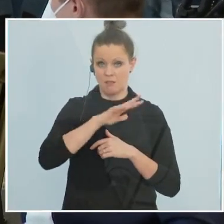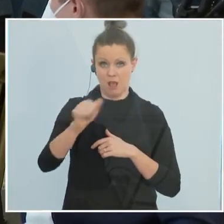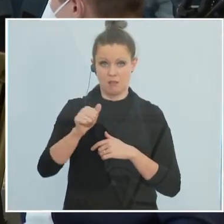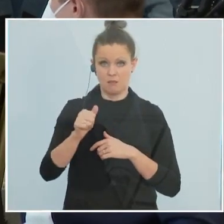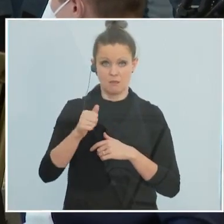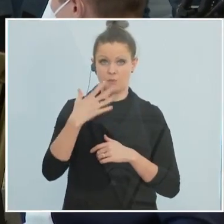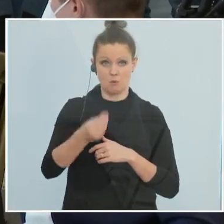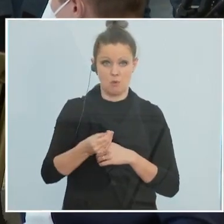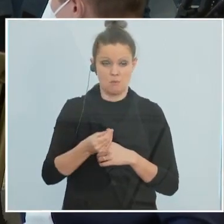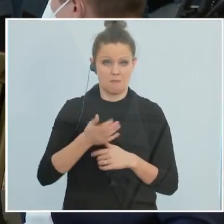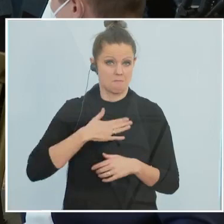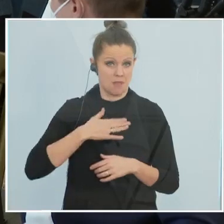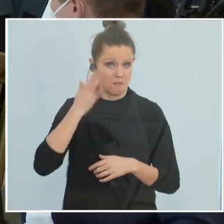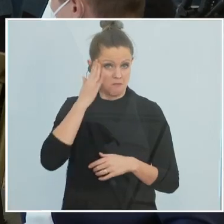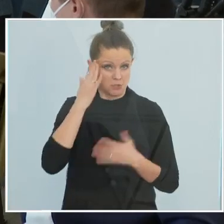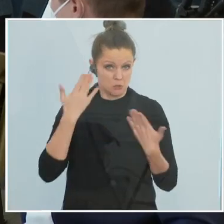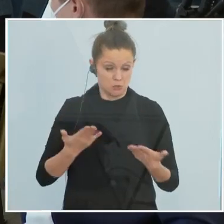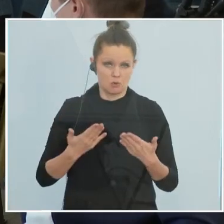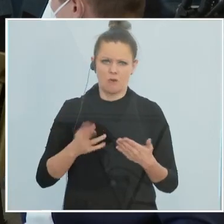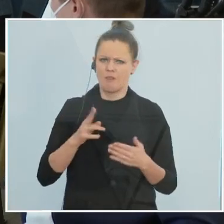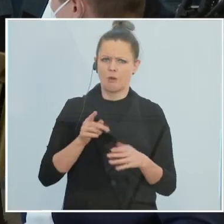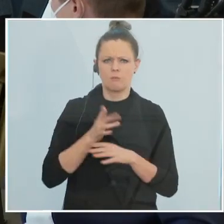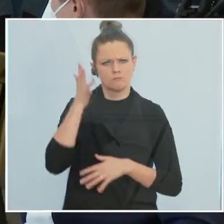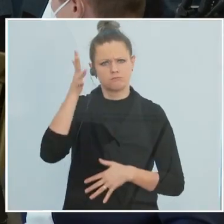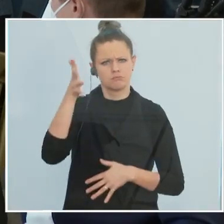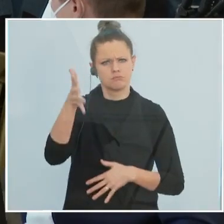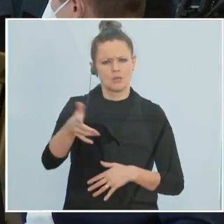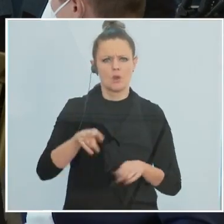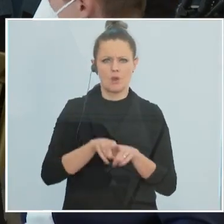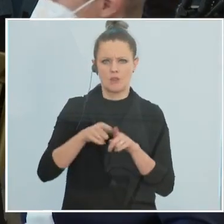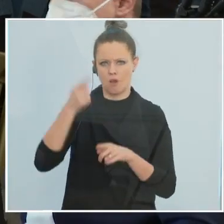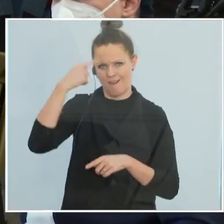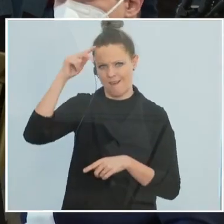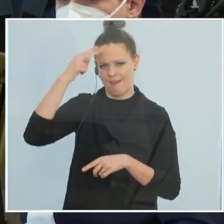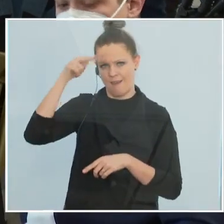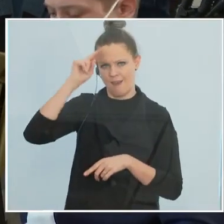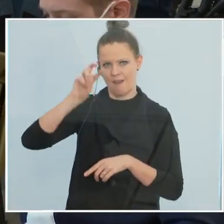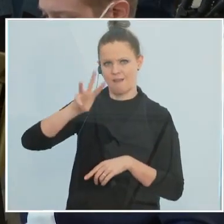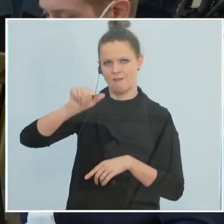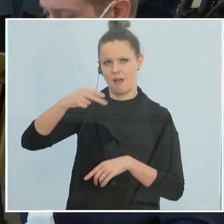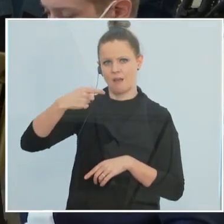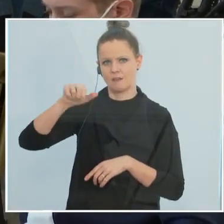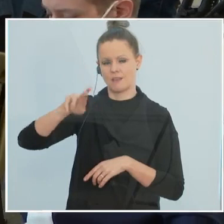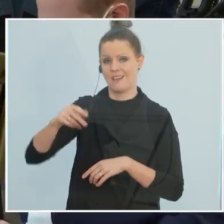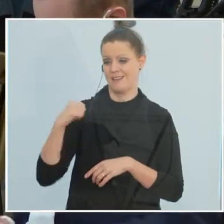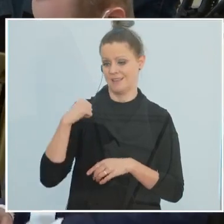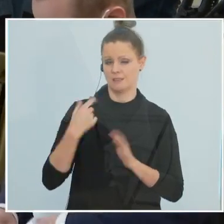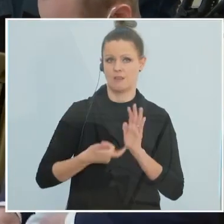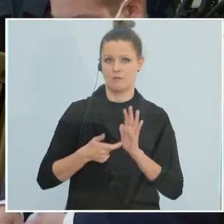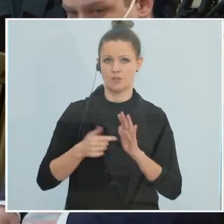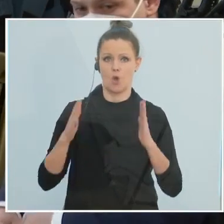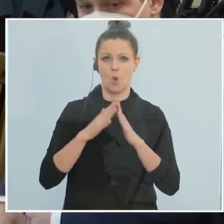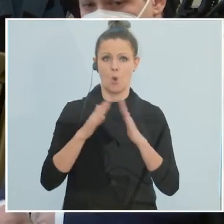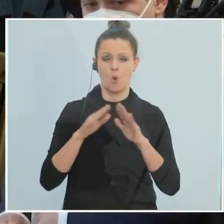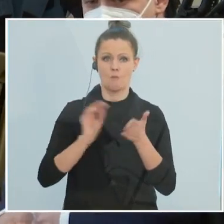Wann wird das so sein? Warum dauert das so lange? Und vielleicht noch Herr Wagner, gerade in Ihrer Richtung auch. Sie haben gestern gefordert, dass Homeoffice